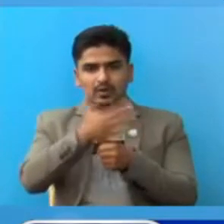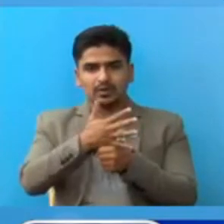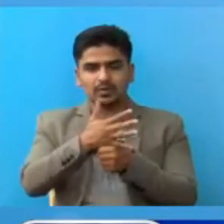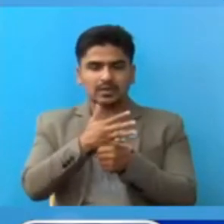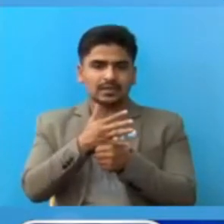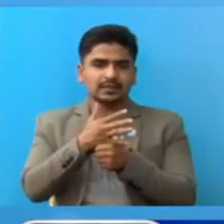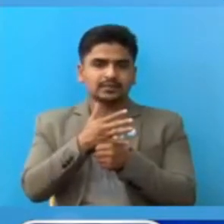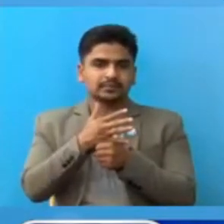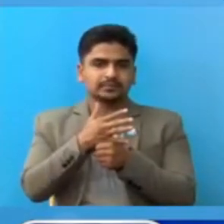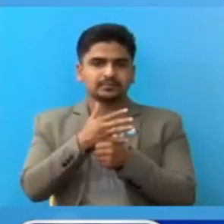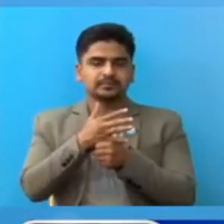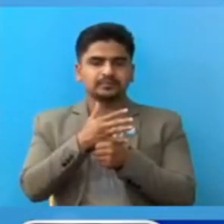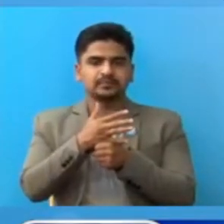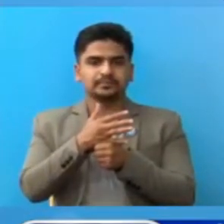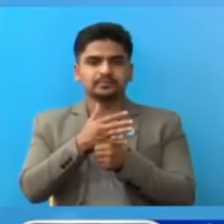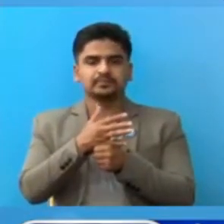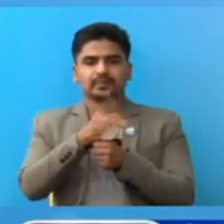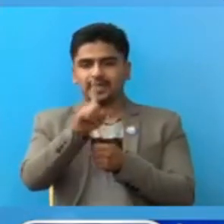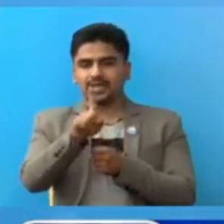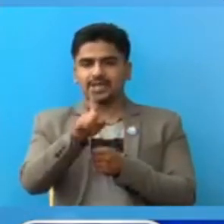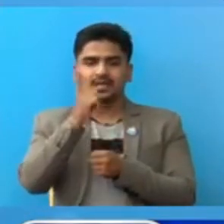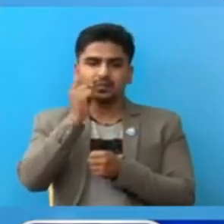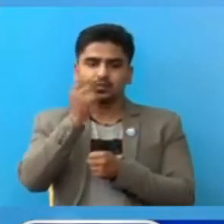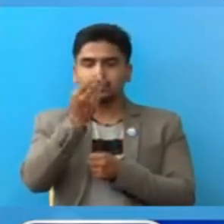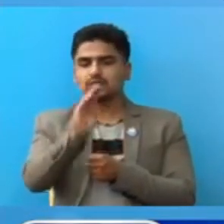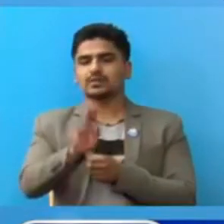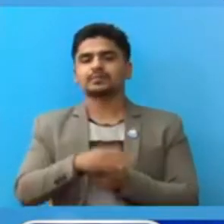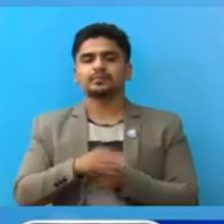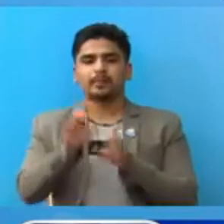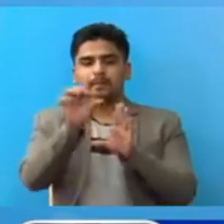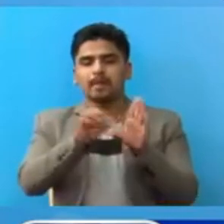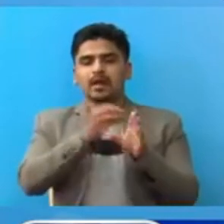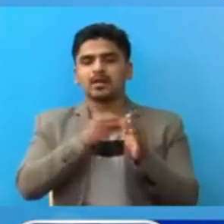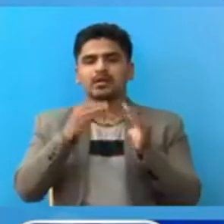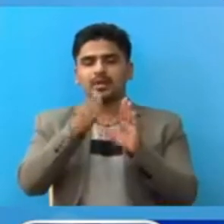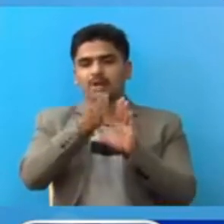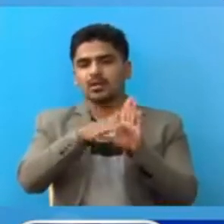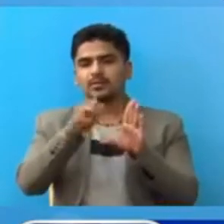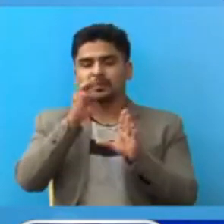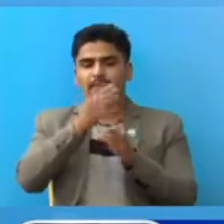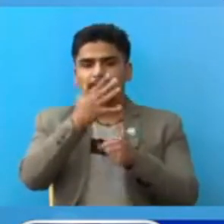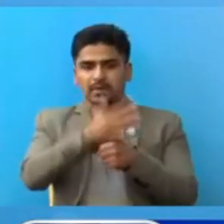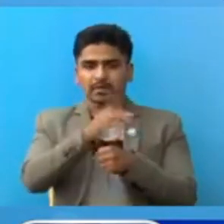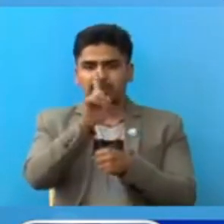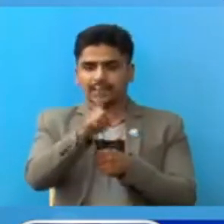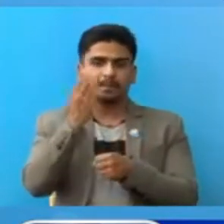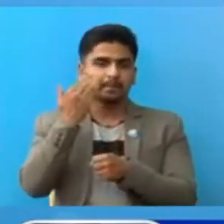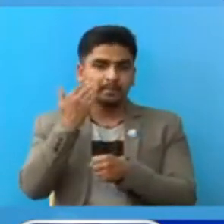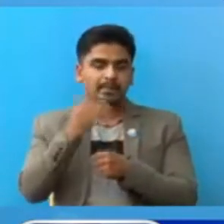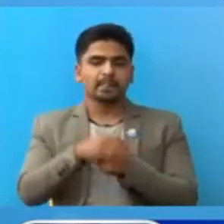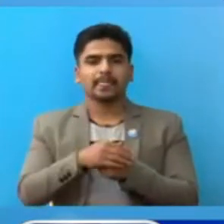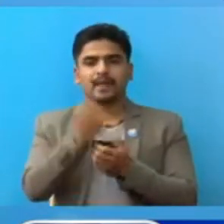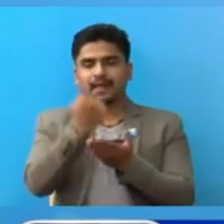एक पुरुष नूँचा। पाटन अस्पताल ललिदपुर में भकतपुर का एक महिला,